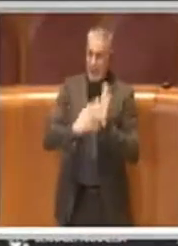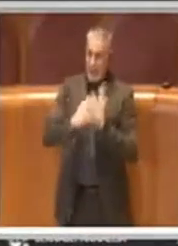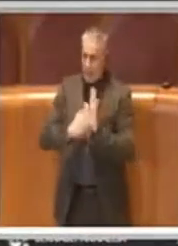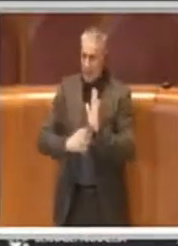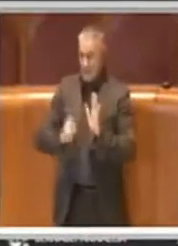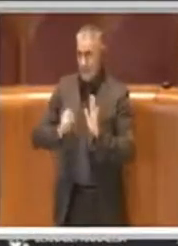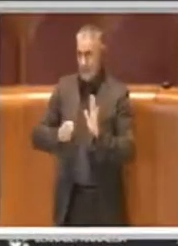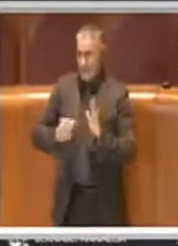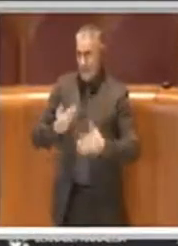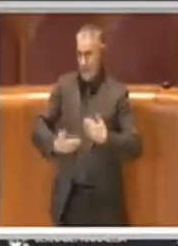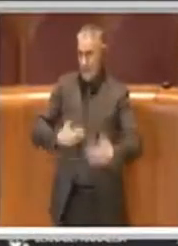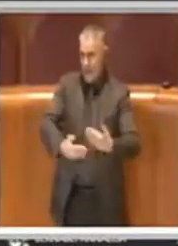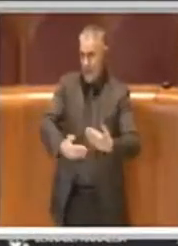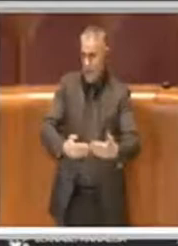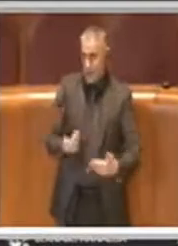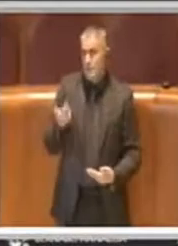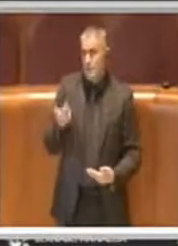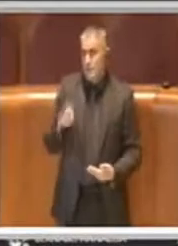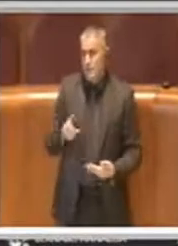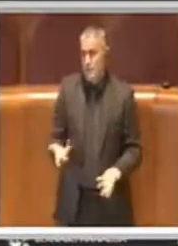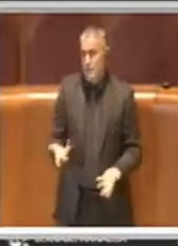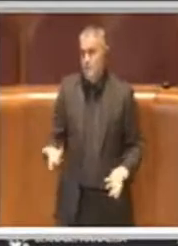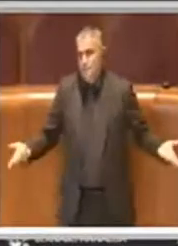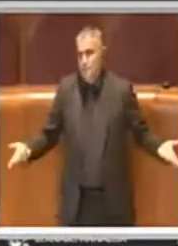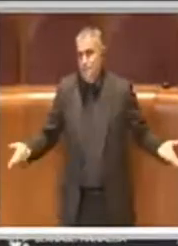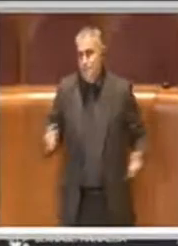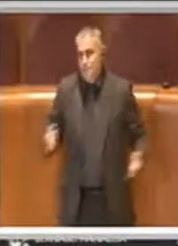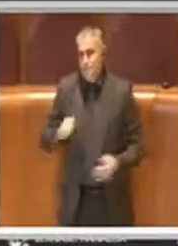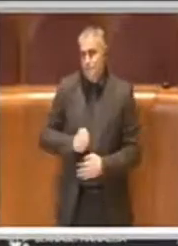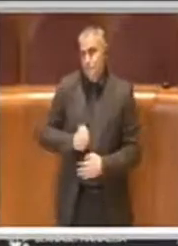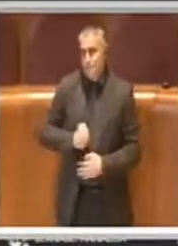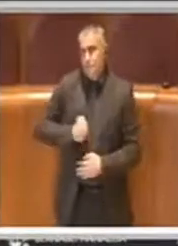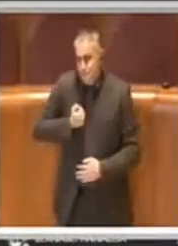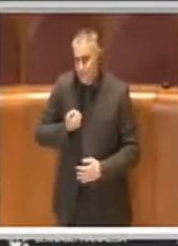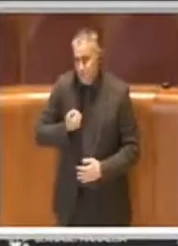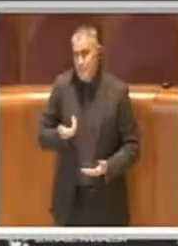purtroppo, e questo è veramente una cosa brutta,